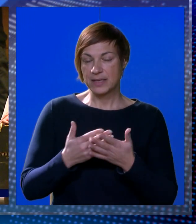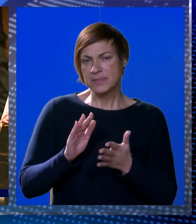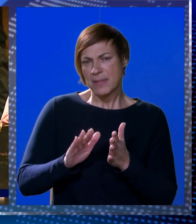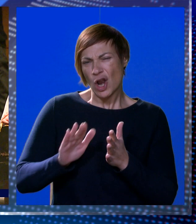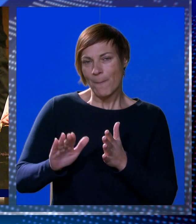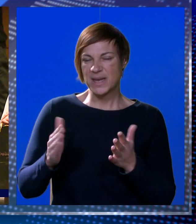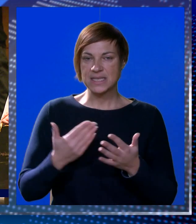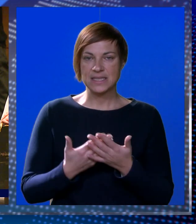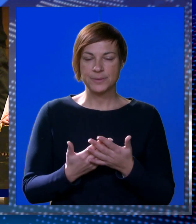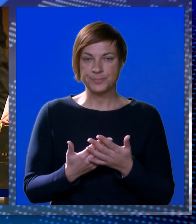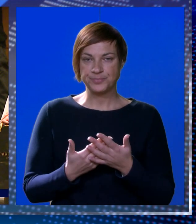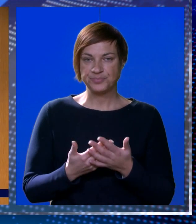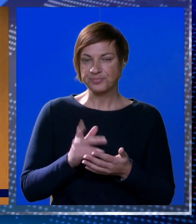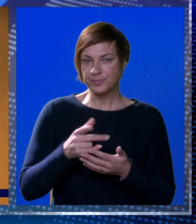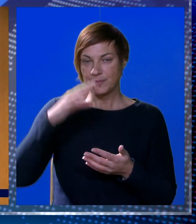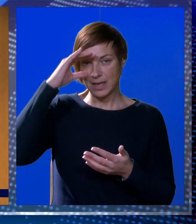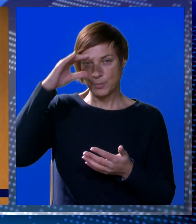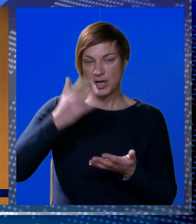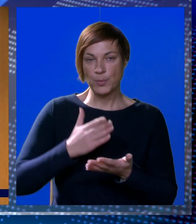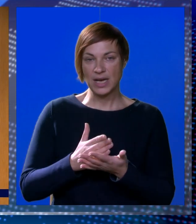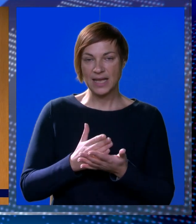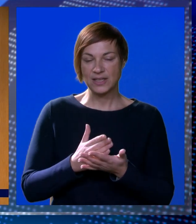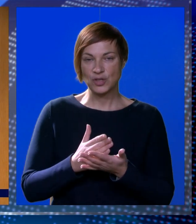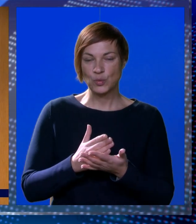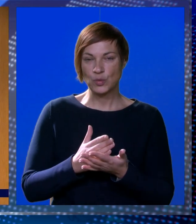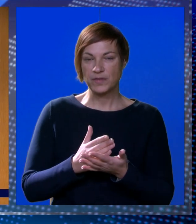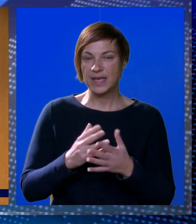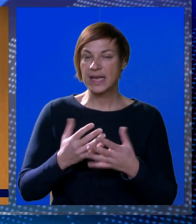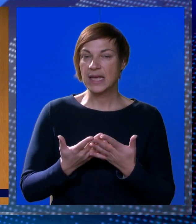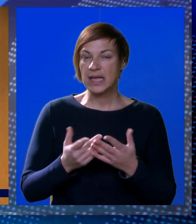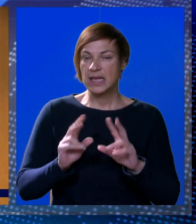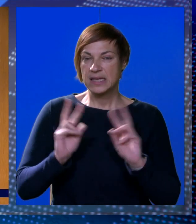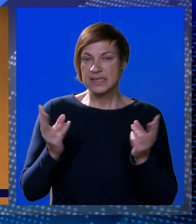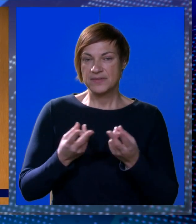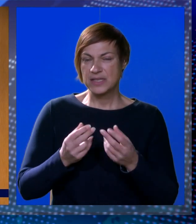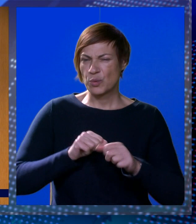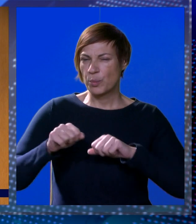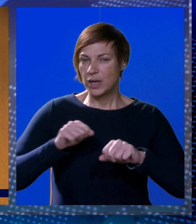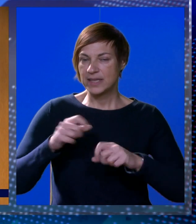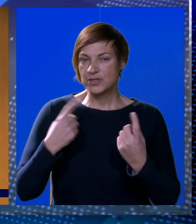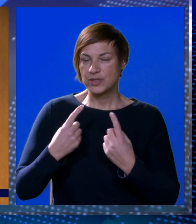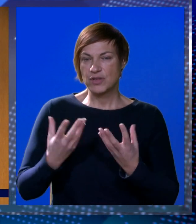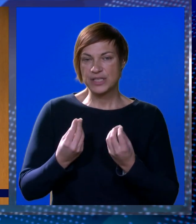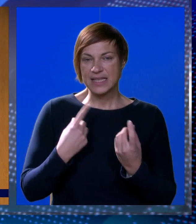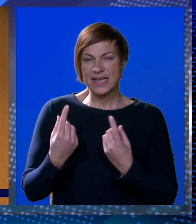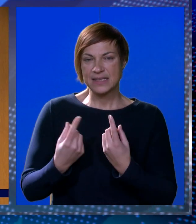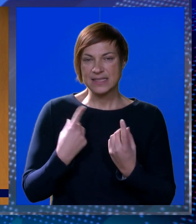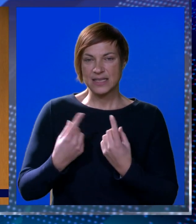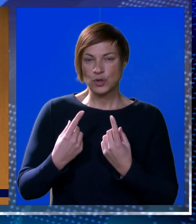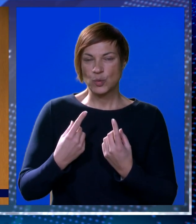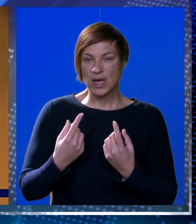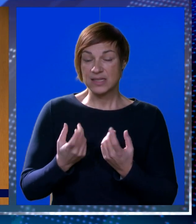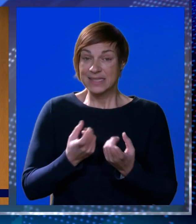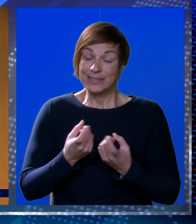optimistični, s dozom opreza. Moramo gledati uvijek geopolitičku situaciju, dosta je tu situacija